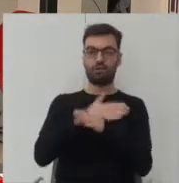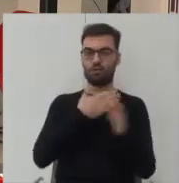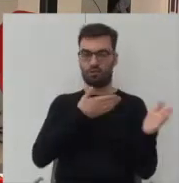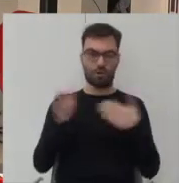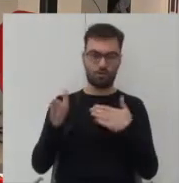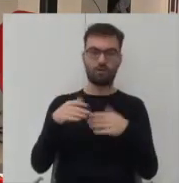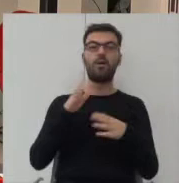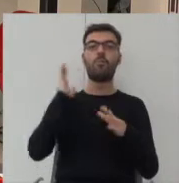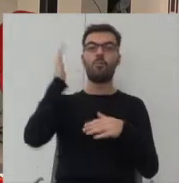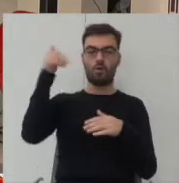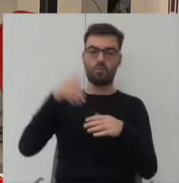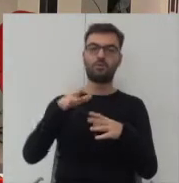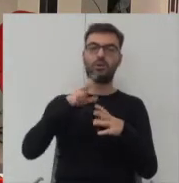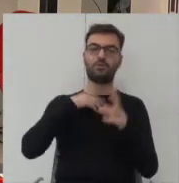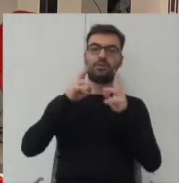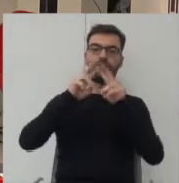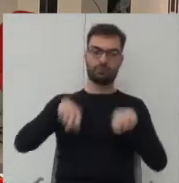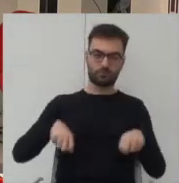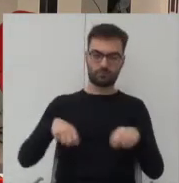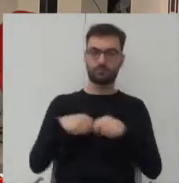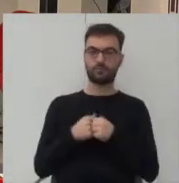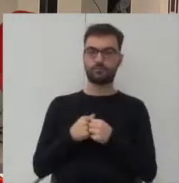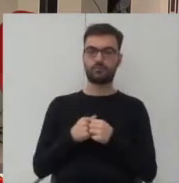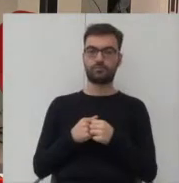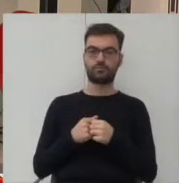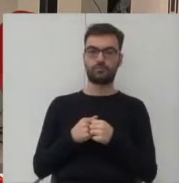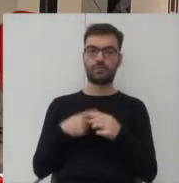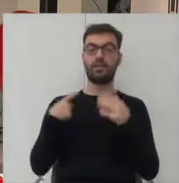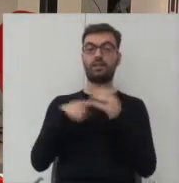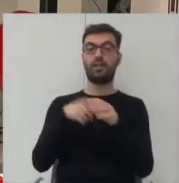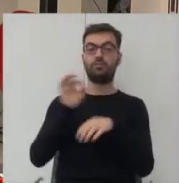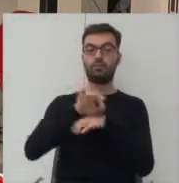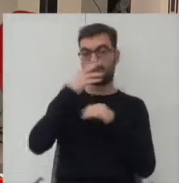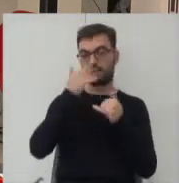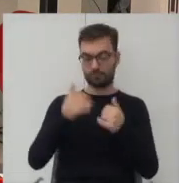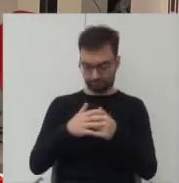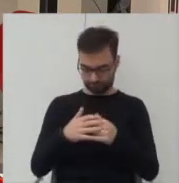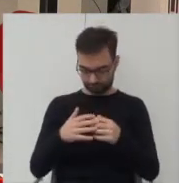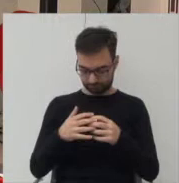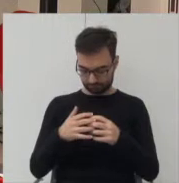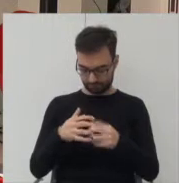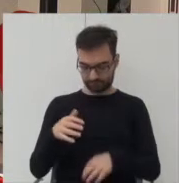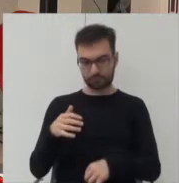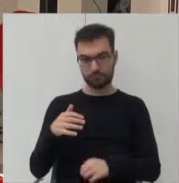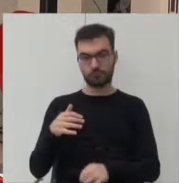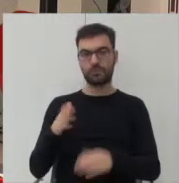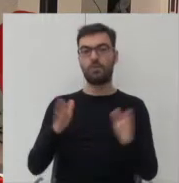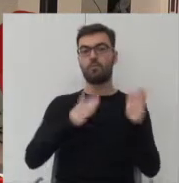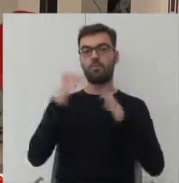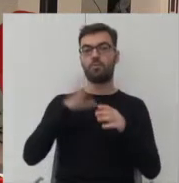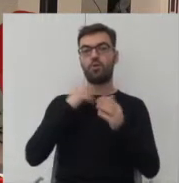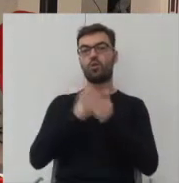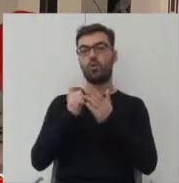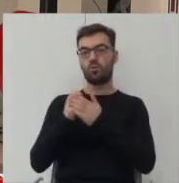możliwe do późniejszej dekonstrukcji i założeniem projektu jest to że w późniejszym etapie można dokupić